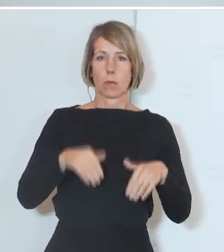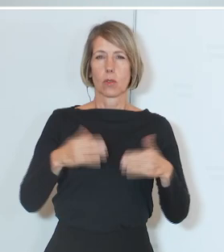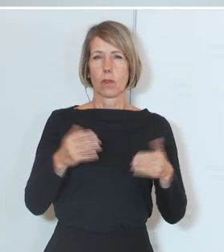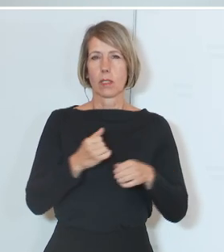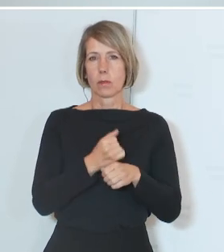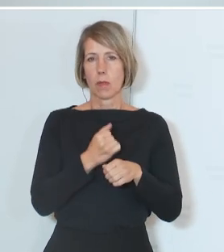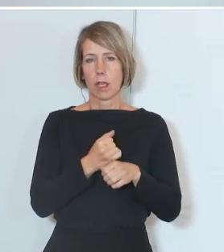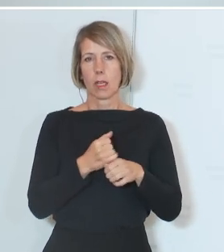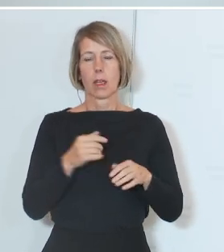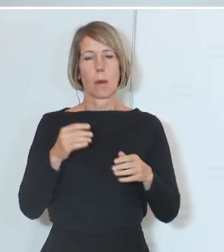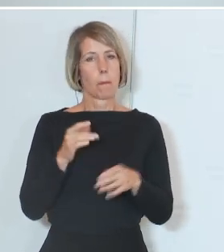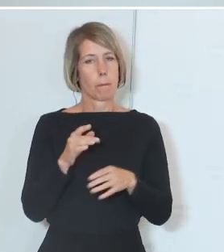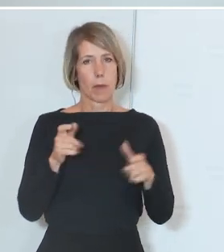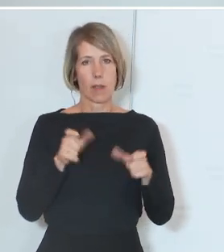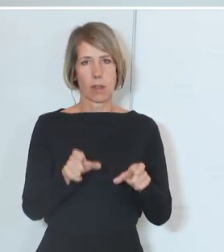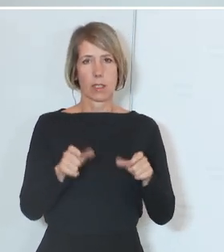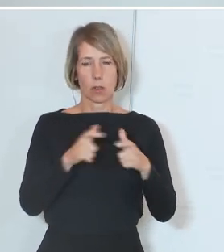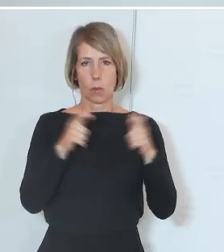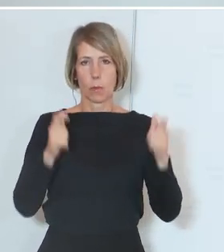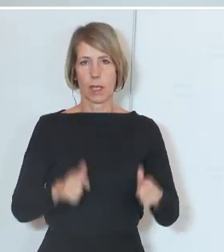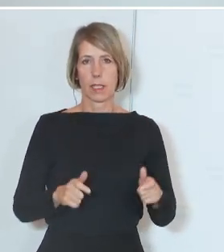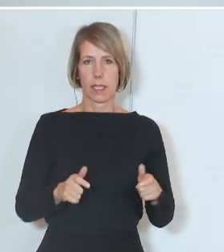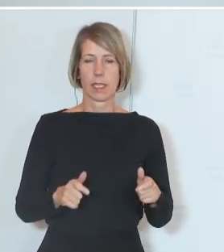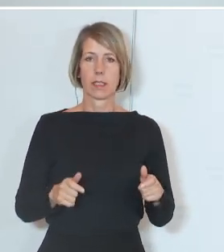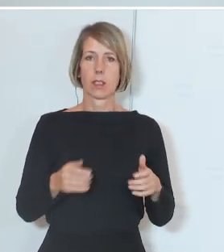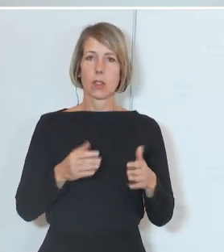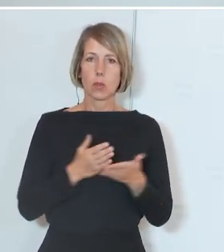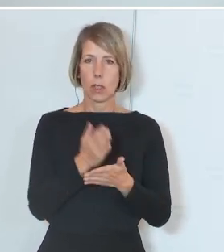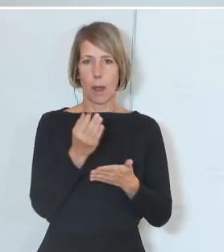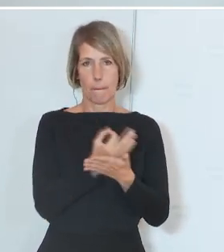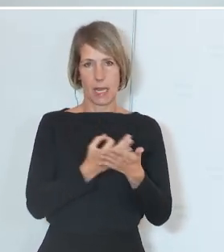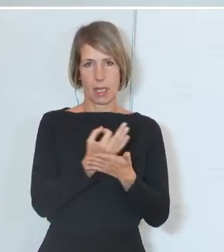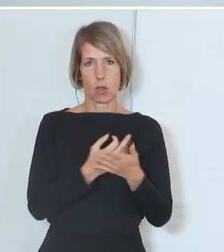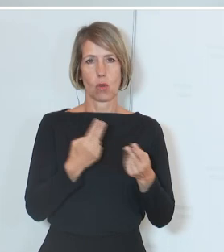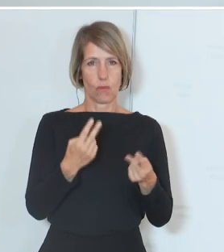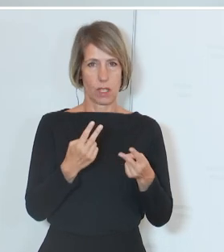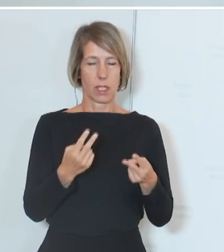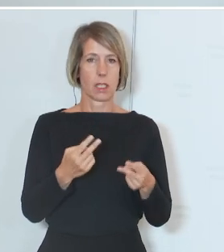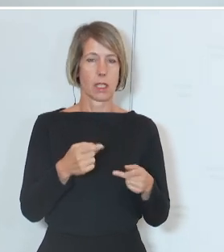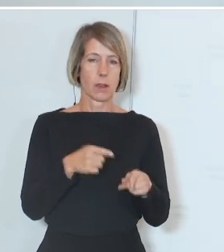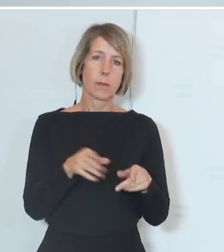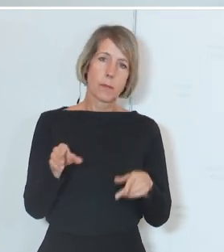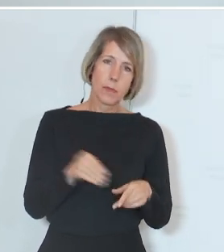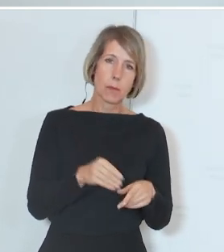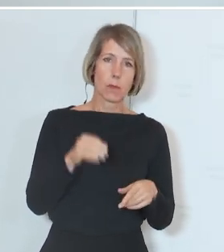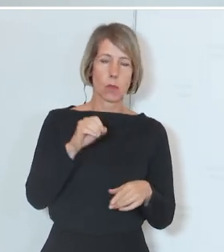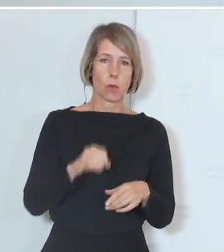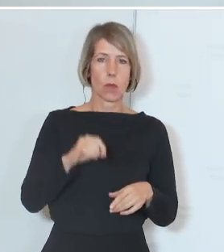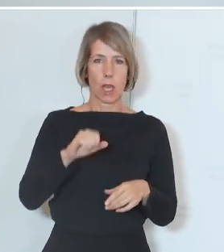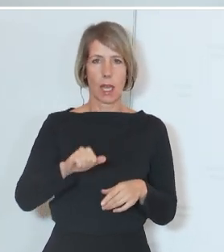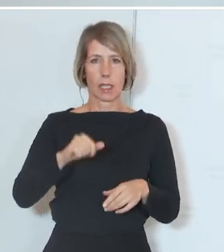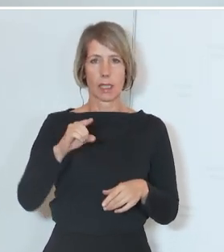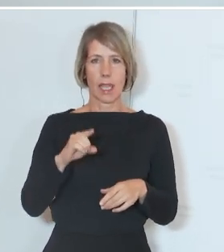Maßnahmenpaket Prävention von Antisemitismus durch Bildung. Gemeinsam mit dem ÖAD, der